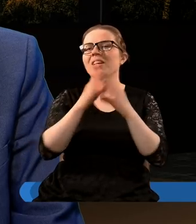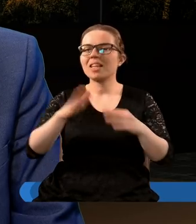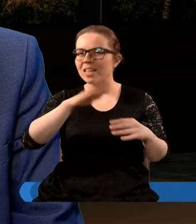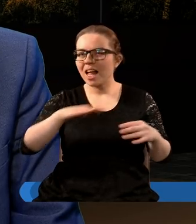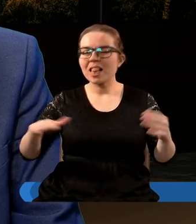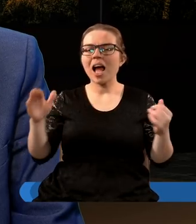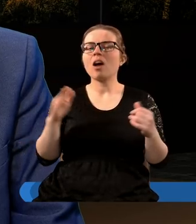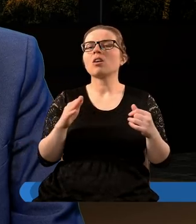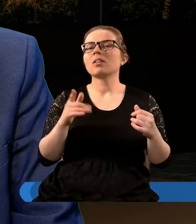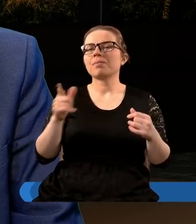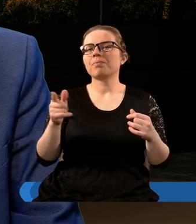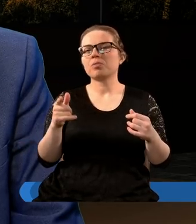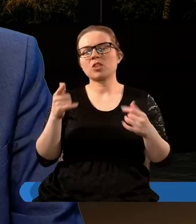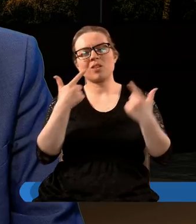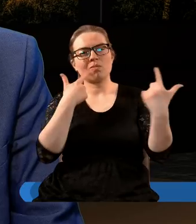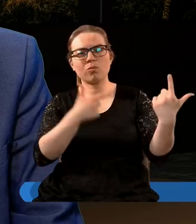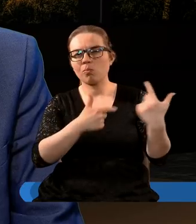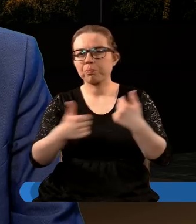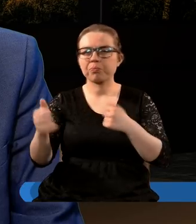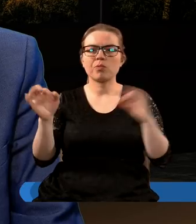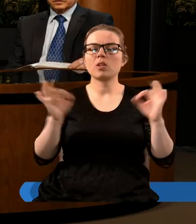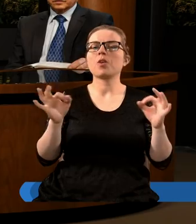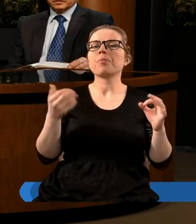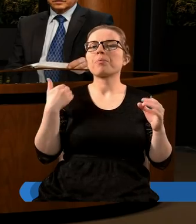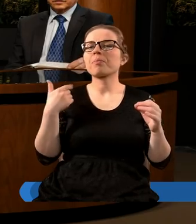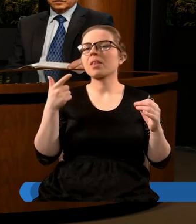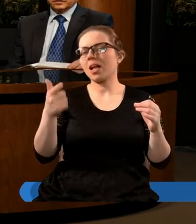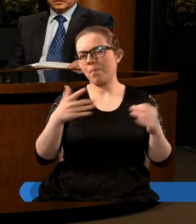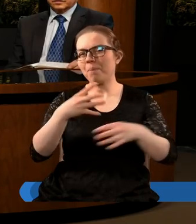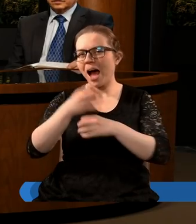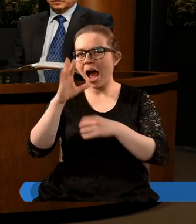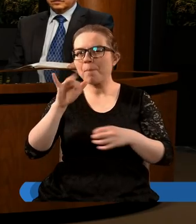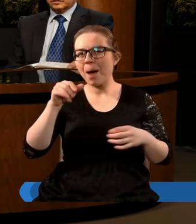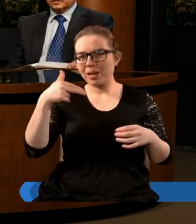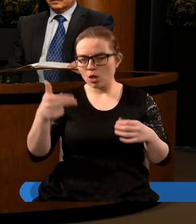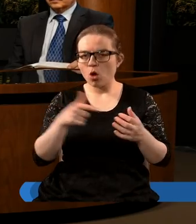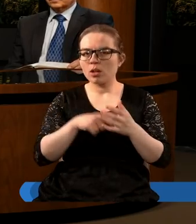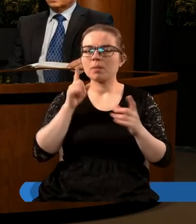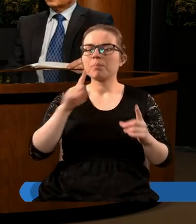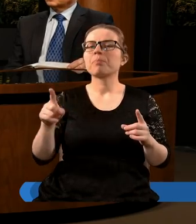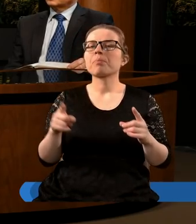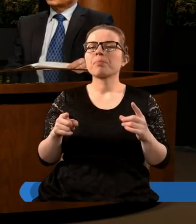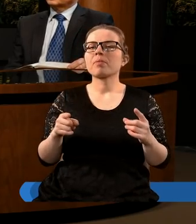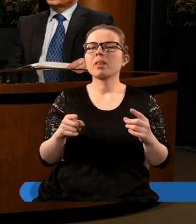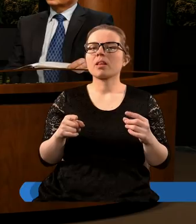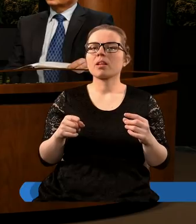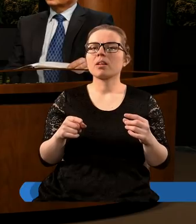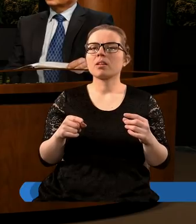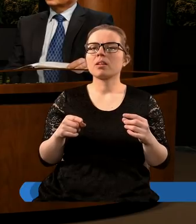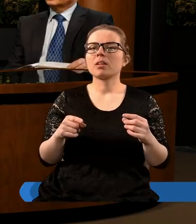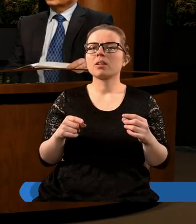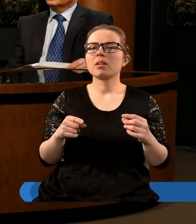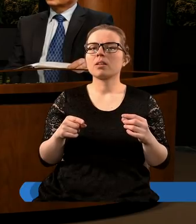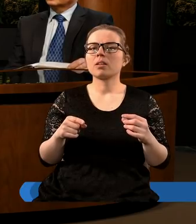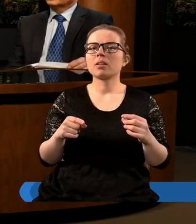narody piły wino szaleńczej rozpusty tego Babilonu, prawda, zaraz będziemy mówić, że to jest jedno z